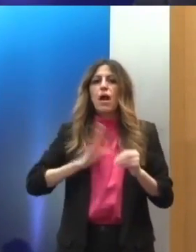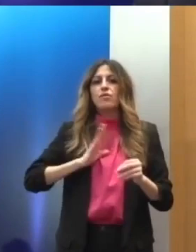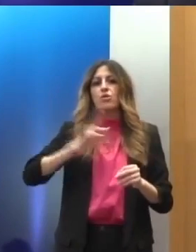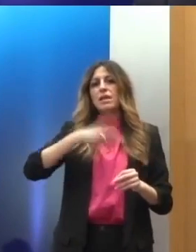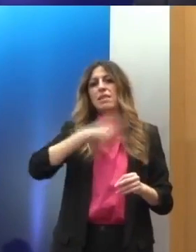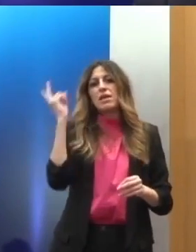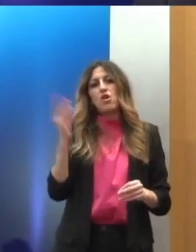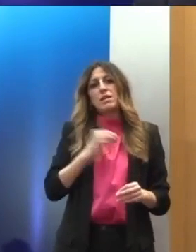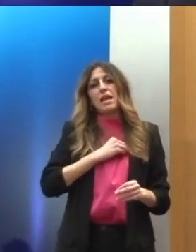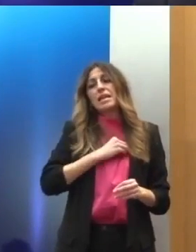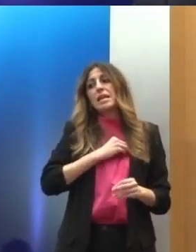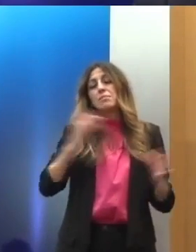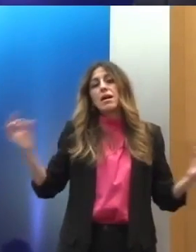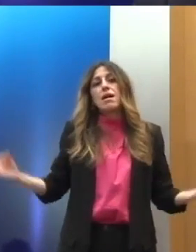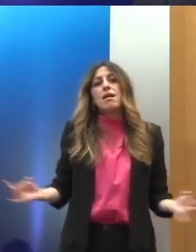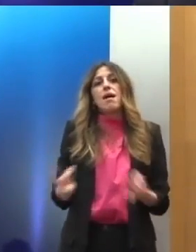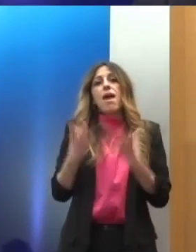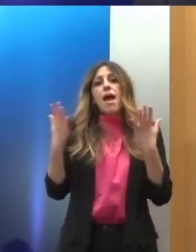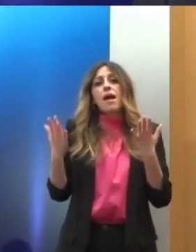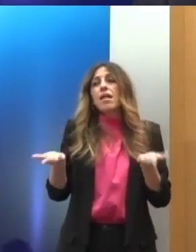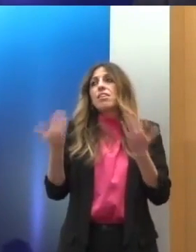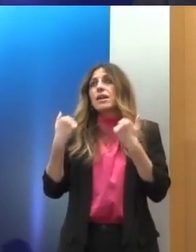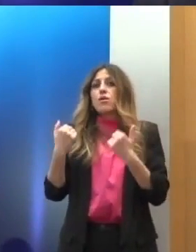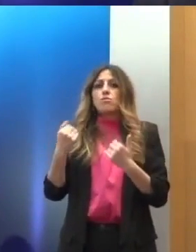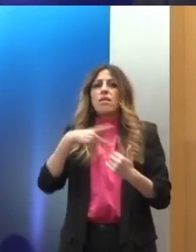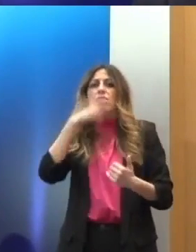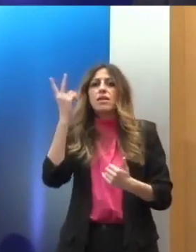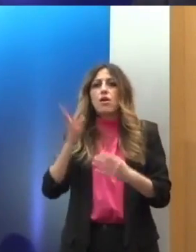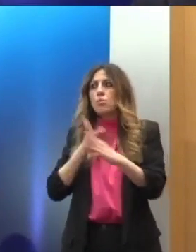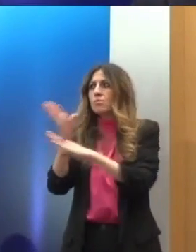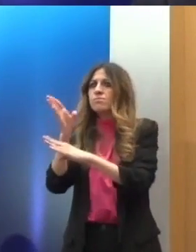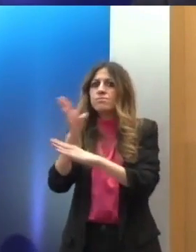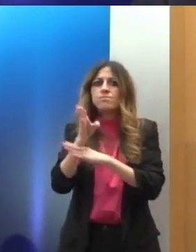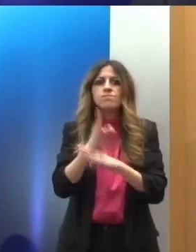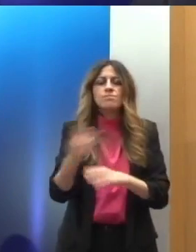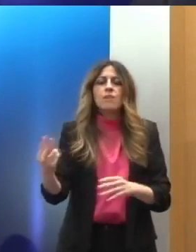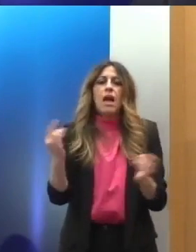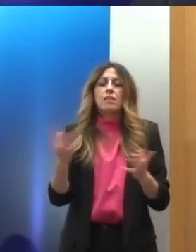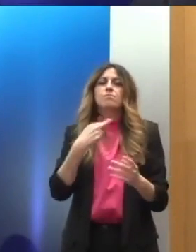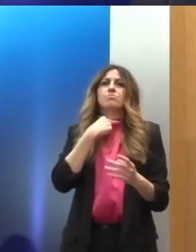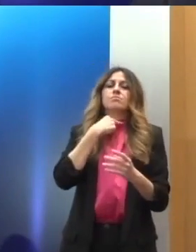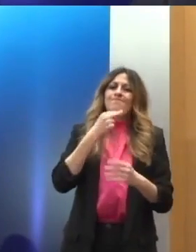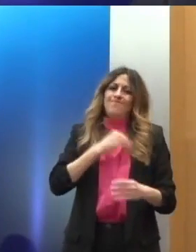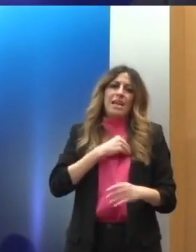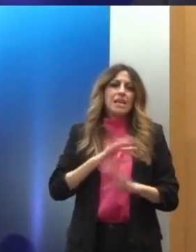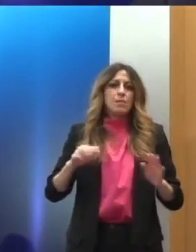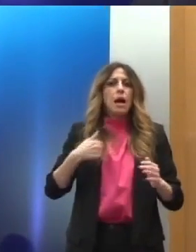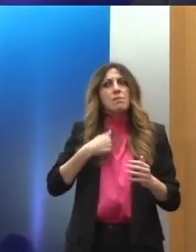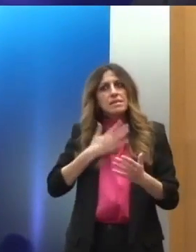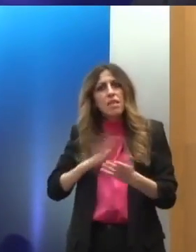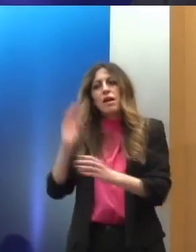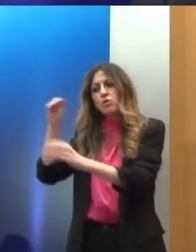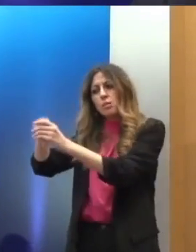στερεί το δικαίωμα να μιλήσει στα φόρα αυτά, να παρασταθεί, να συνεργαστεί, να βάλει το